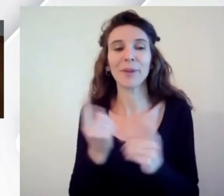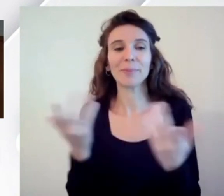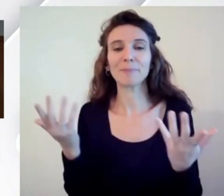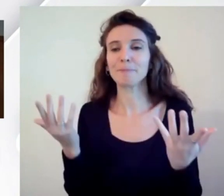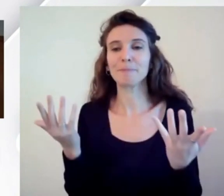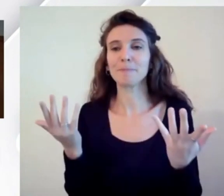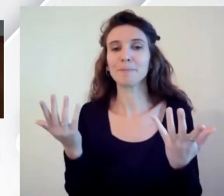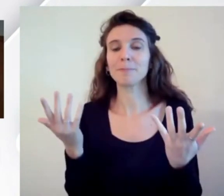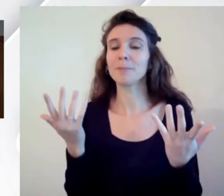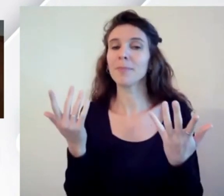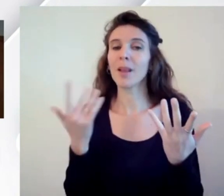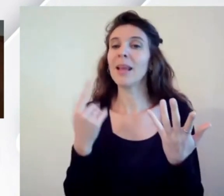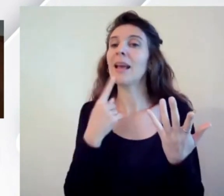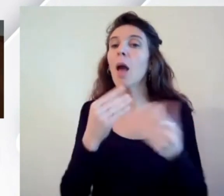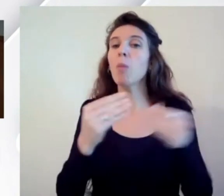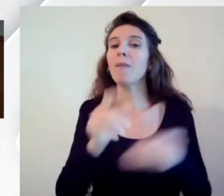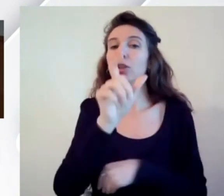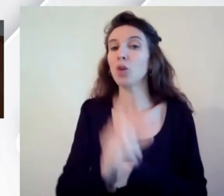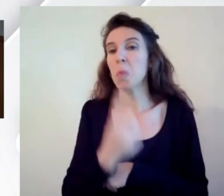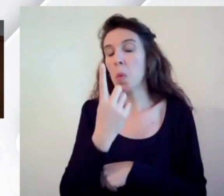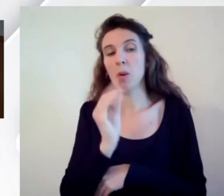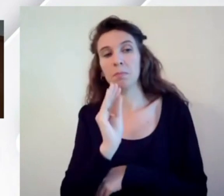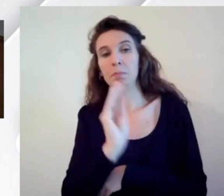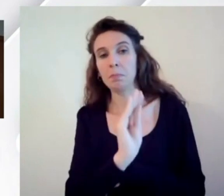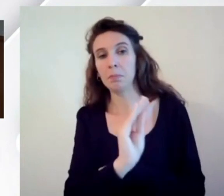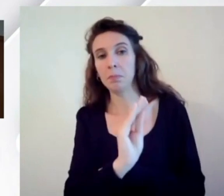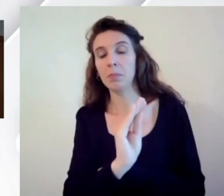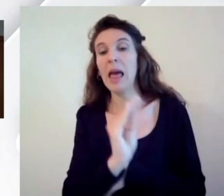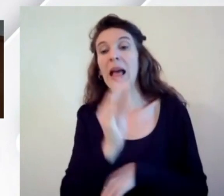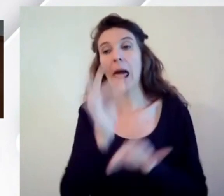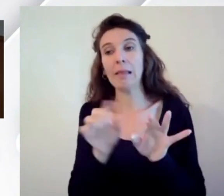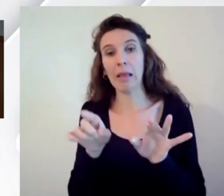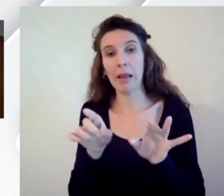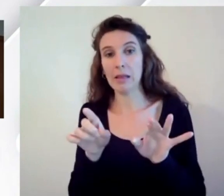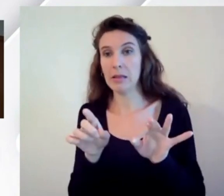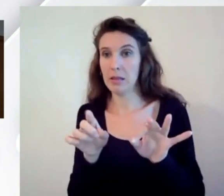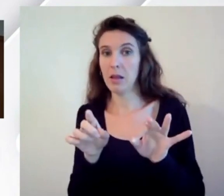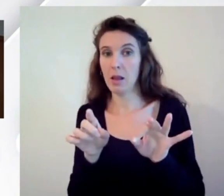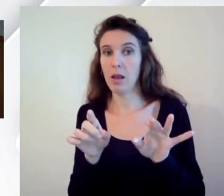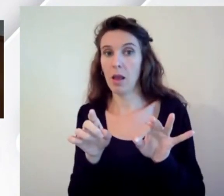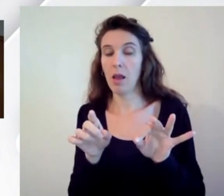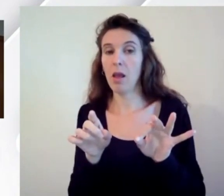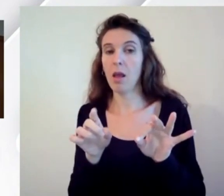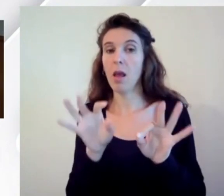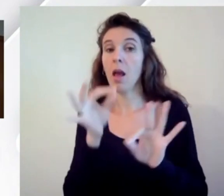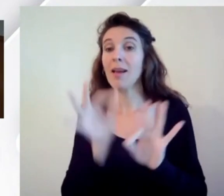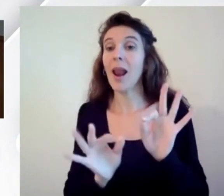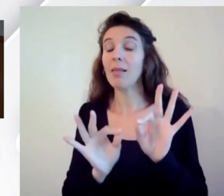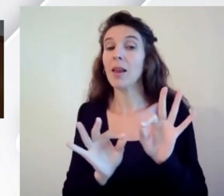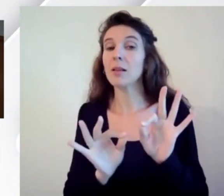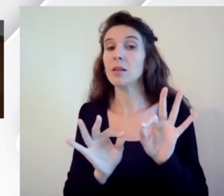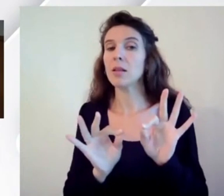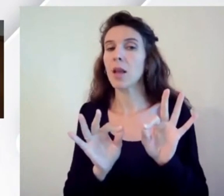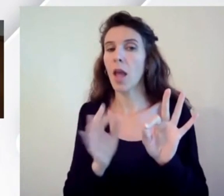richiedere ad un professionista che ha quelle caratteristiche e cioè ha le conoscenze